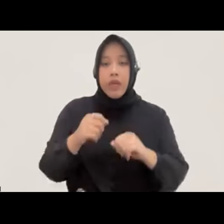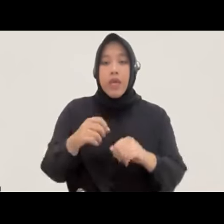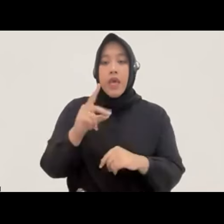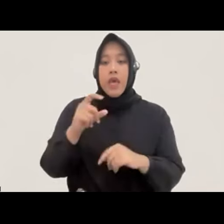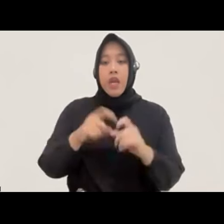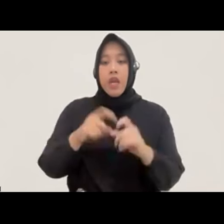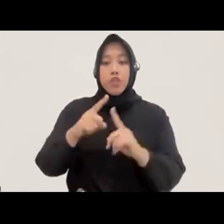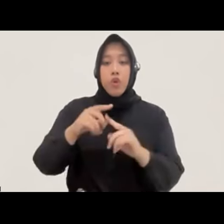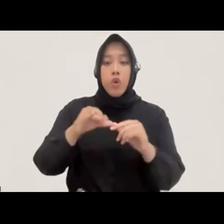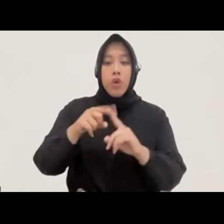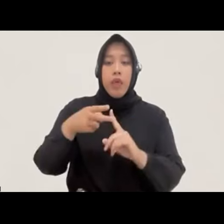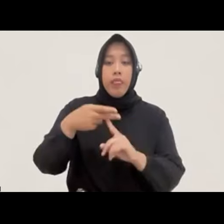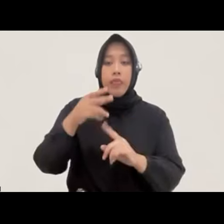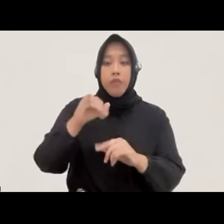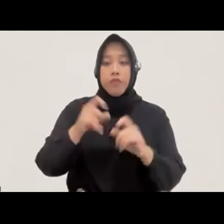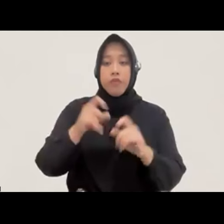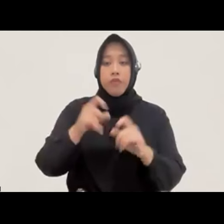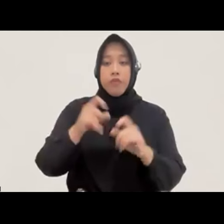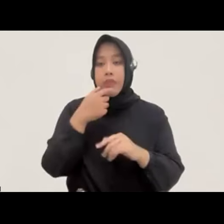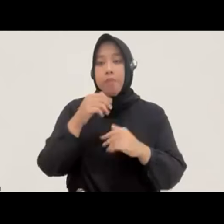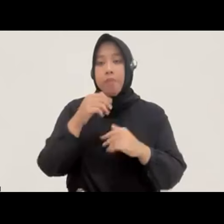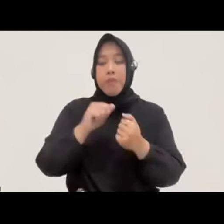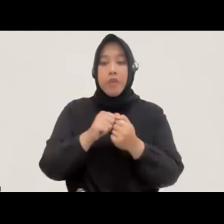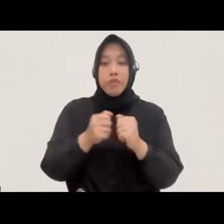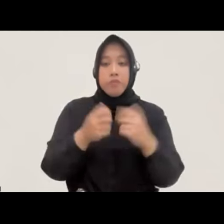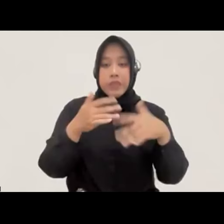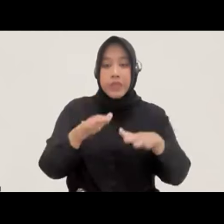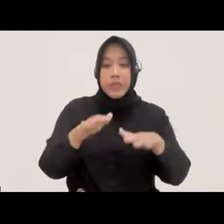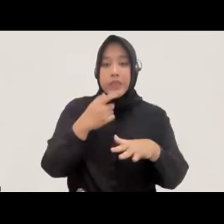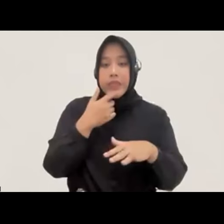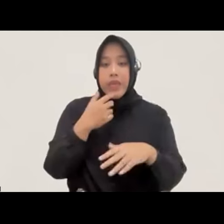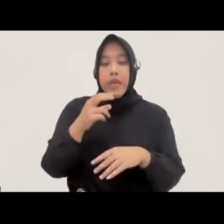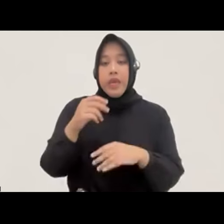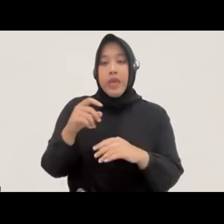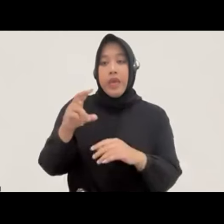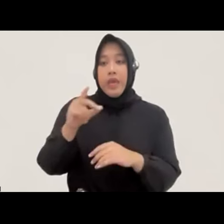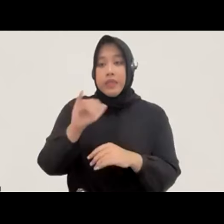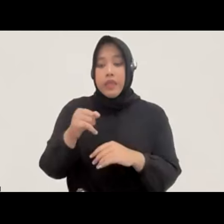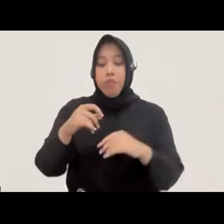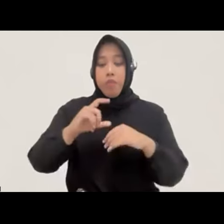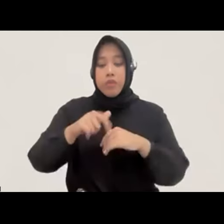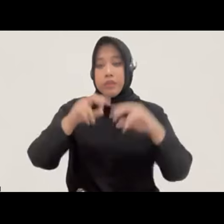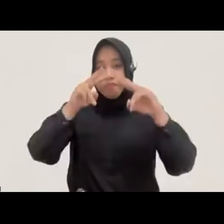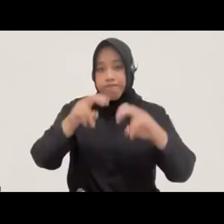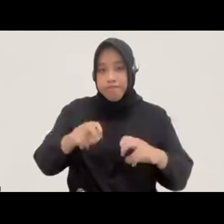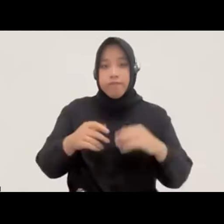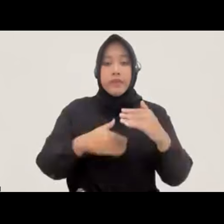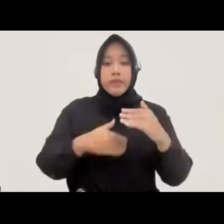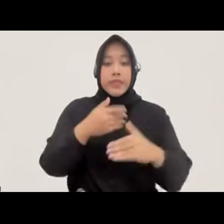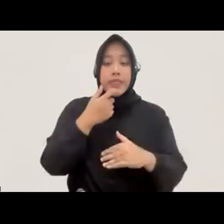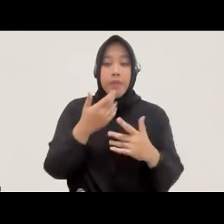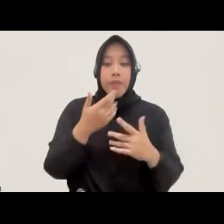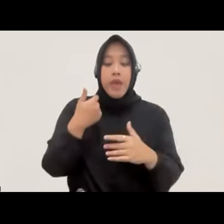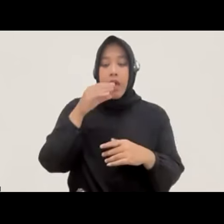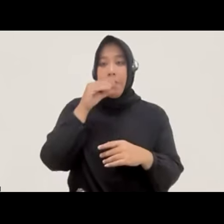satunya ketika penyelesaian perkara dengan Dali RJ ini dilakukan di tahap pengelidikan lalu juga tadi ada pembahasan mengenai